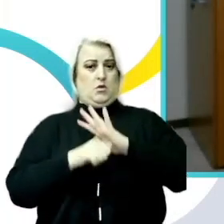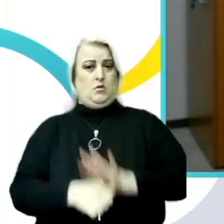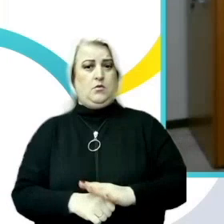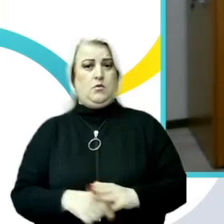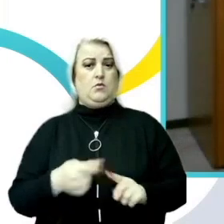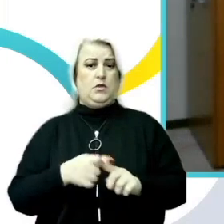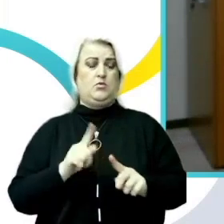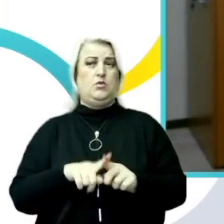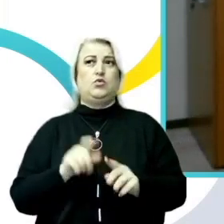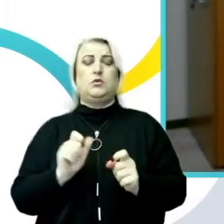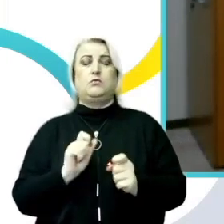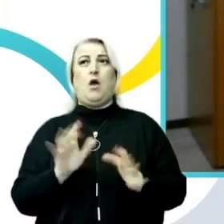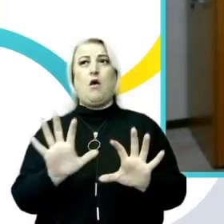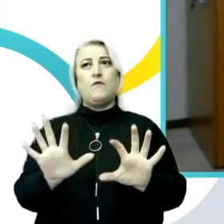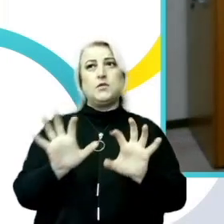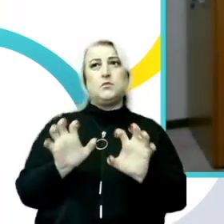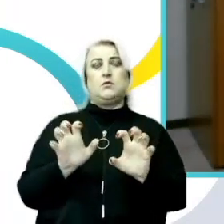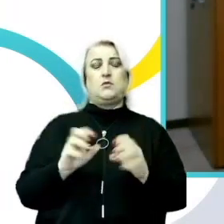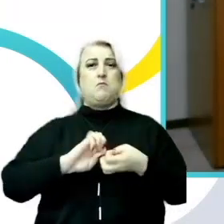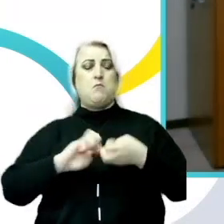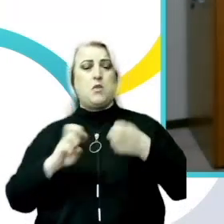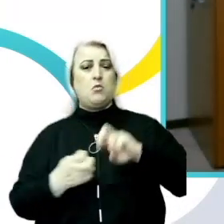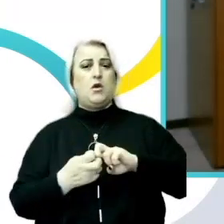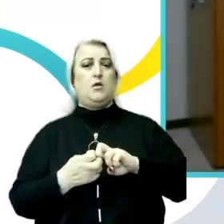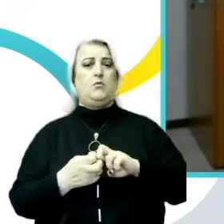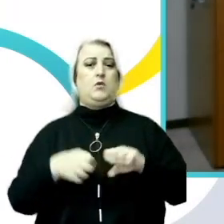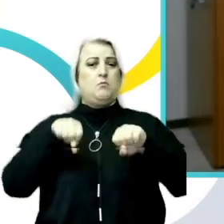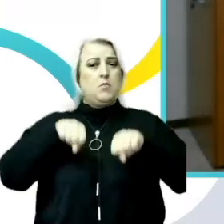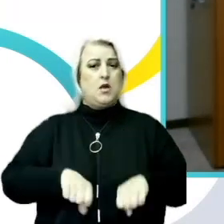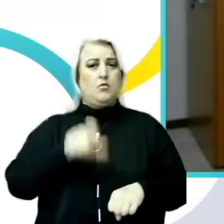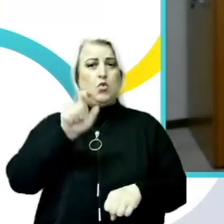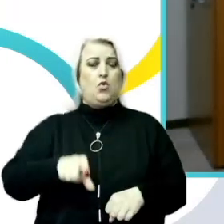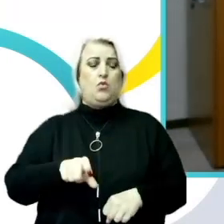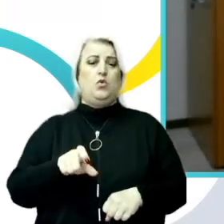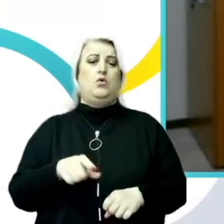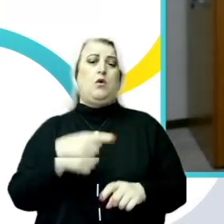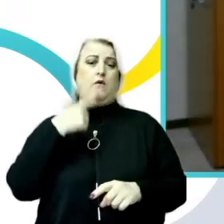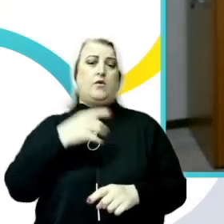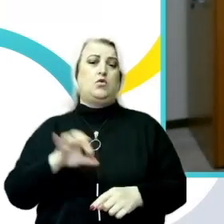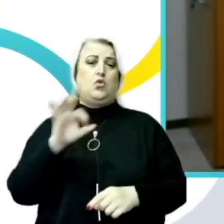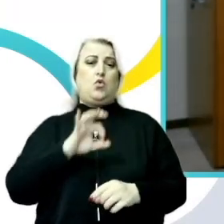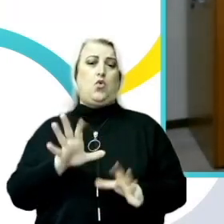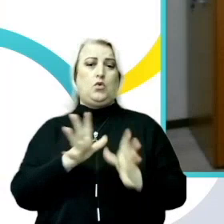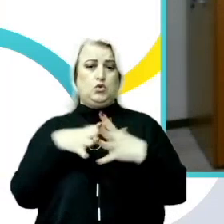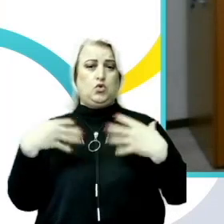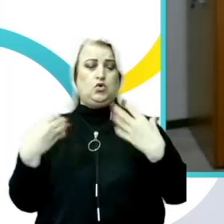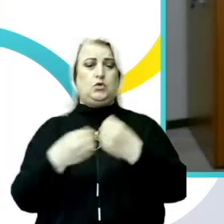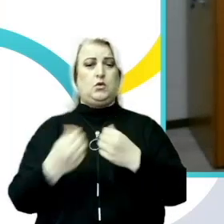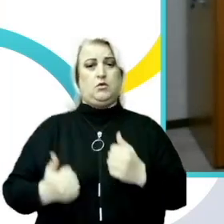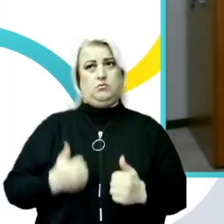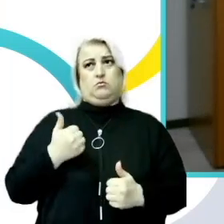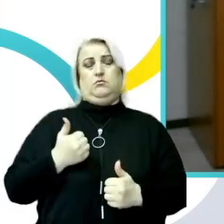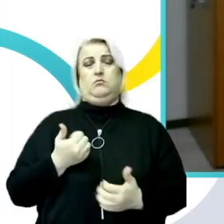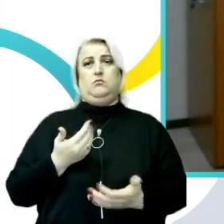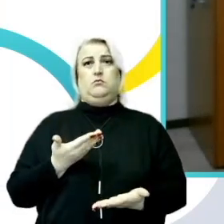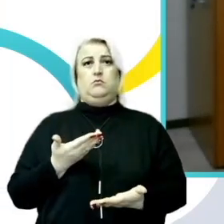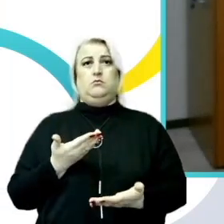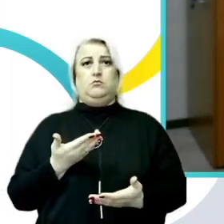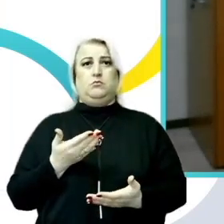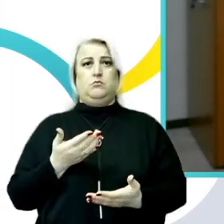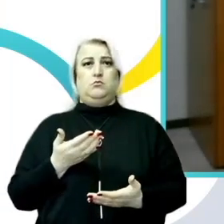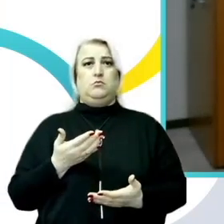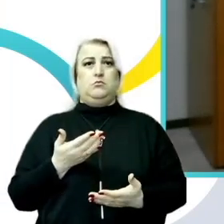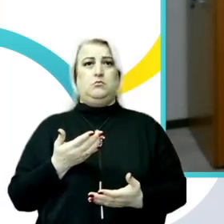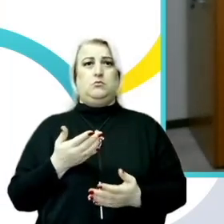modalitatea de abordare a problemei sau a drepturilor omului vorbește despre o societate civilizată, o societate care are valori